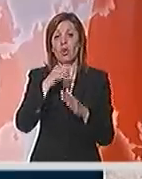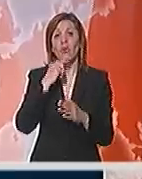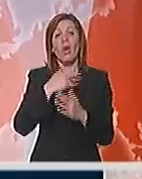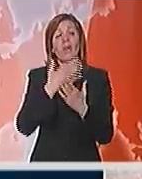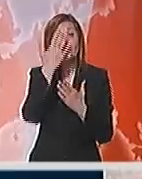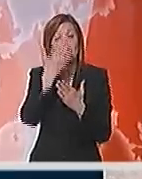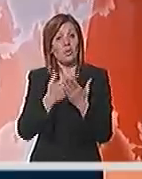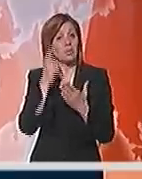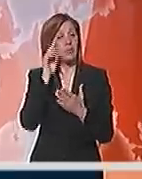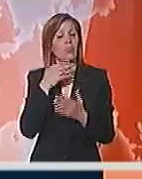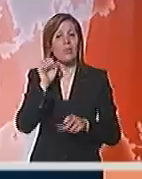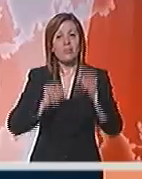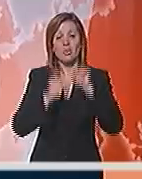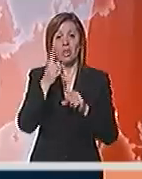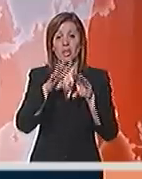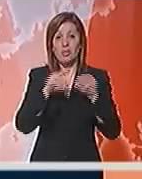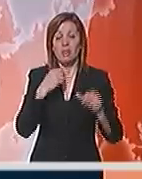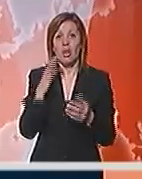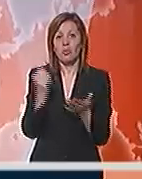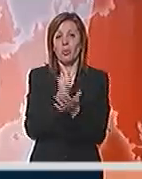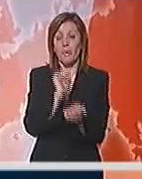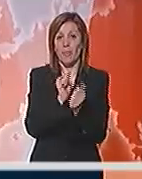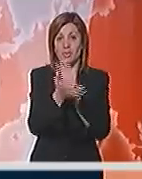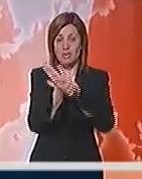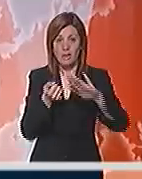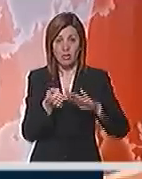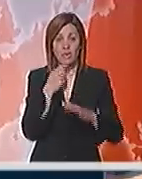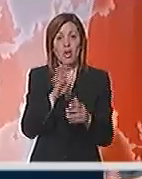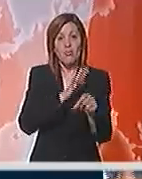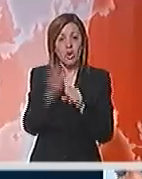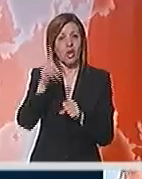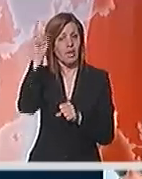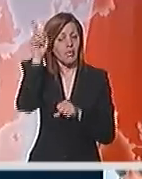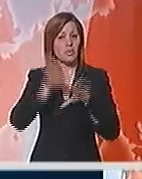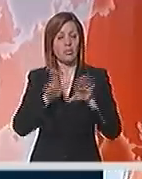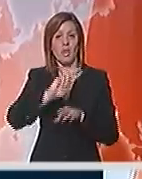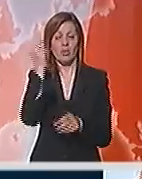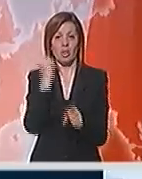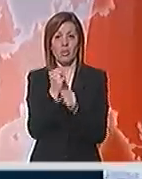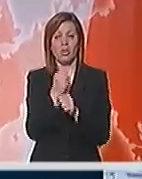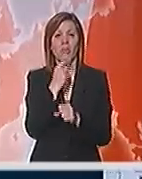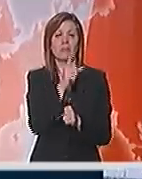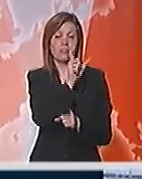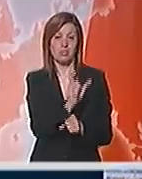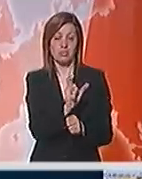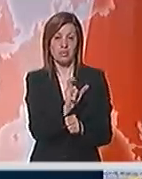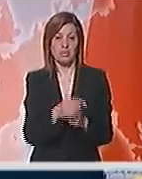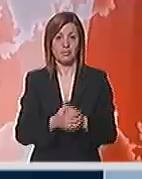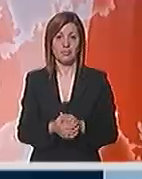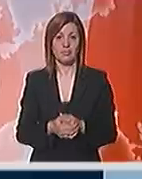može da znašeno ugrazi sposobnost jedne zemlje da dobije pozajemice, a tome se protivi nemački ministar spolnih poslova Gvido Westerwele.